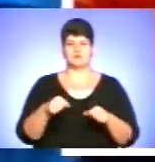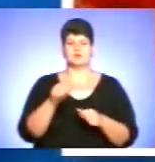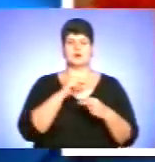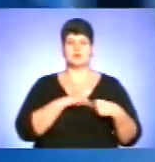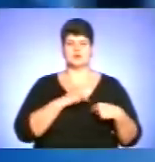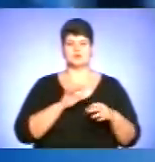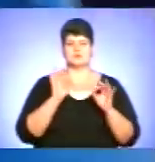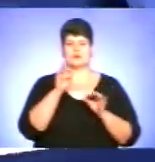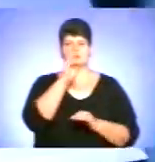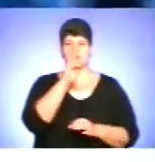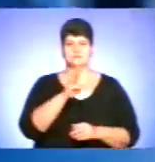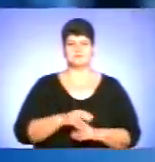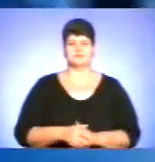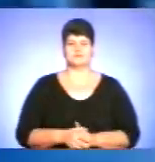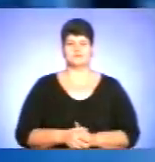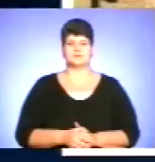плату?